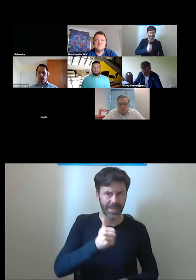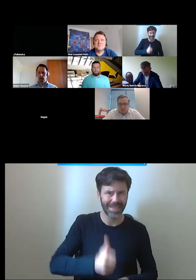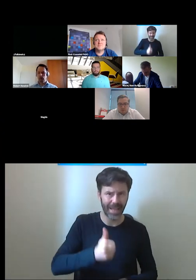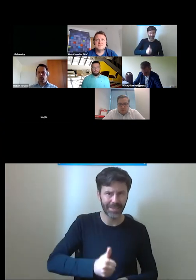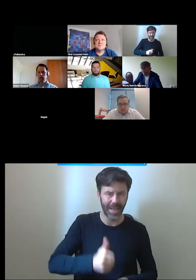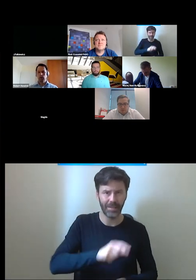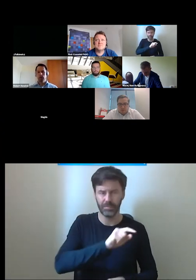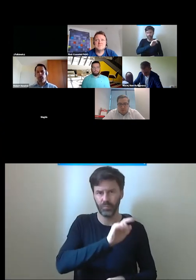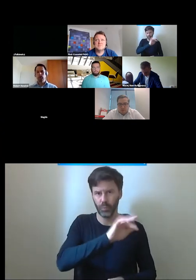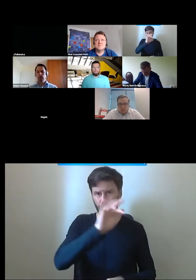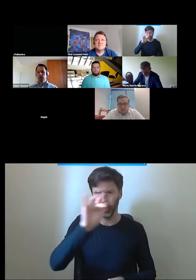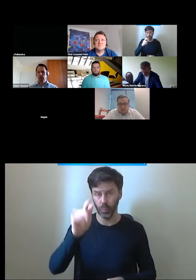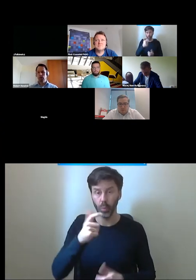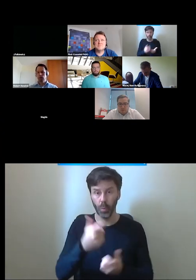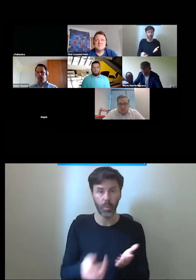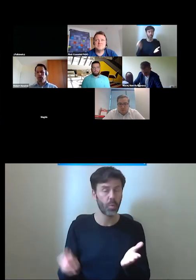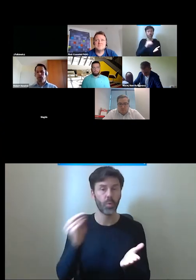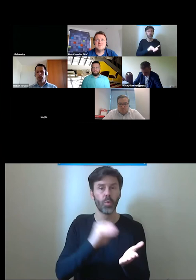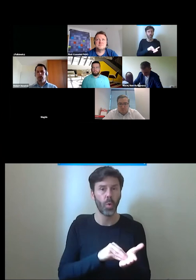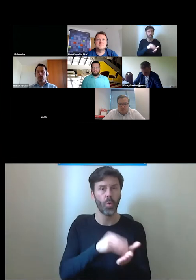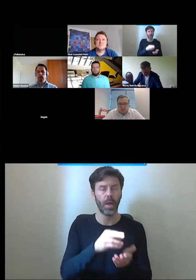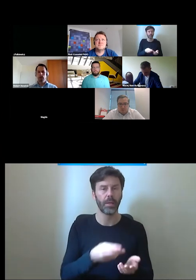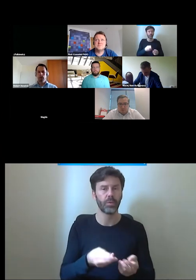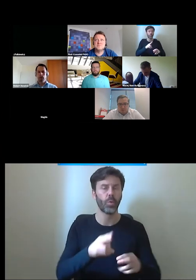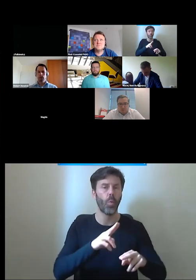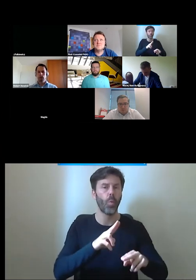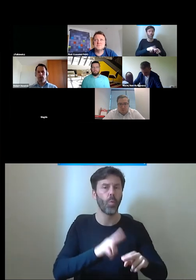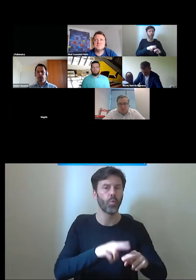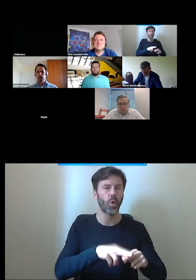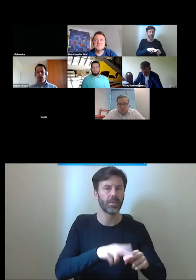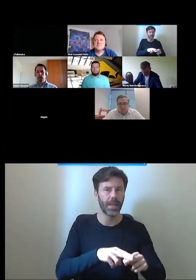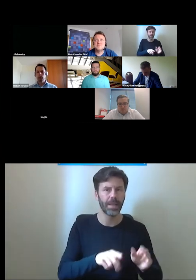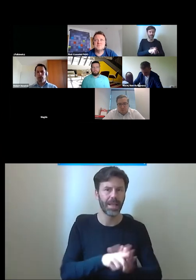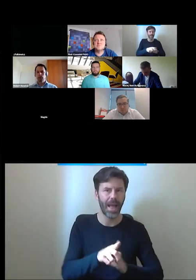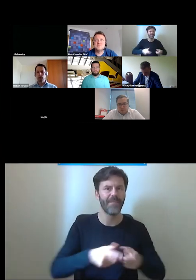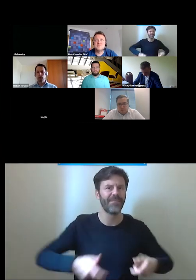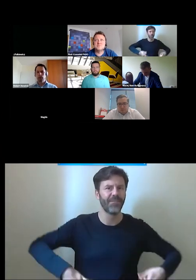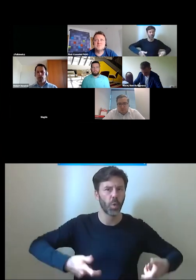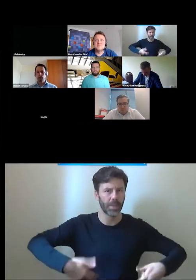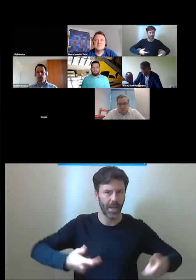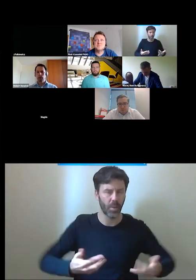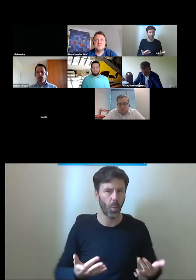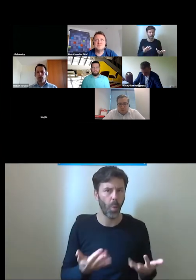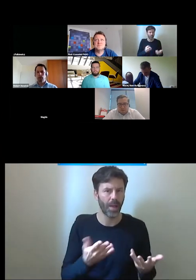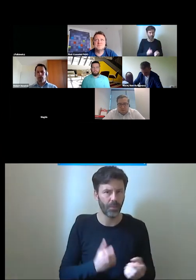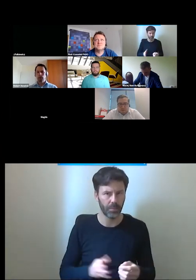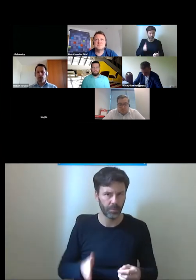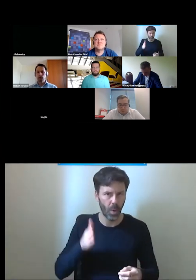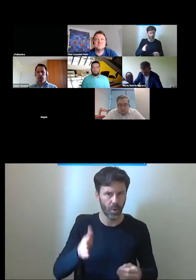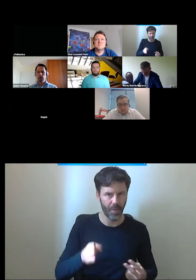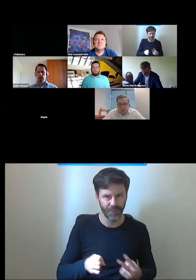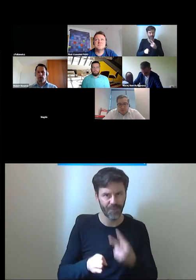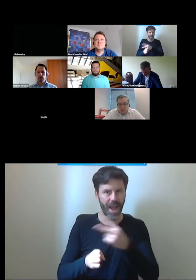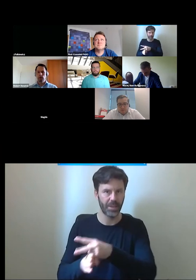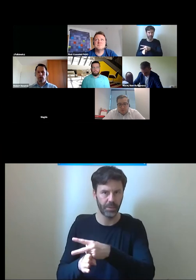wyposażyć właśnie w urządzenia peronowe które będą osobom przede wszystkim które poruszają się na wózkach ułatwiały umożliwiały wejście na pokład pociągu w